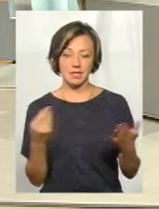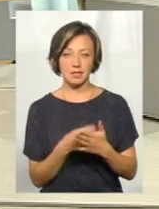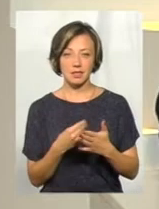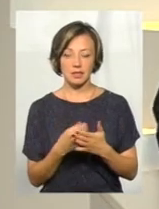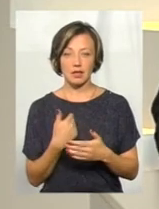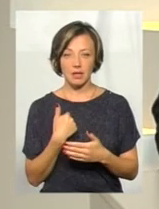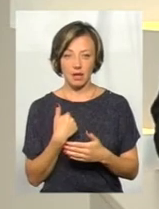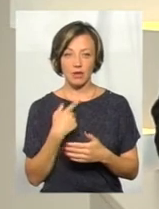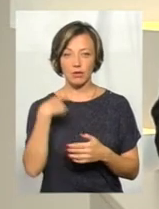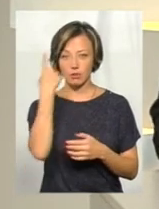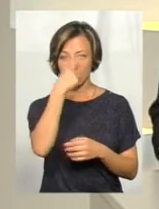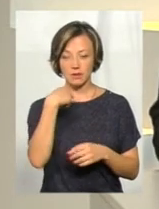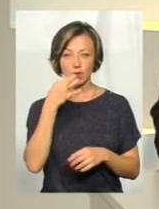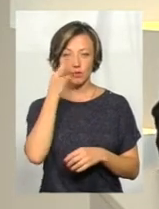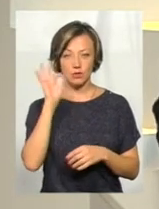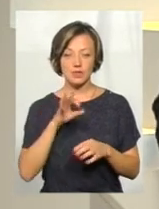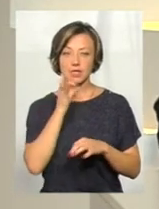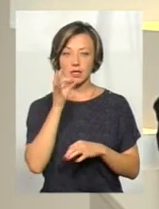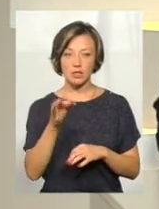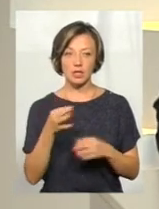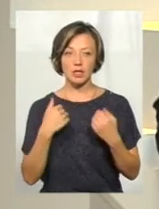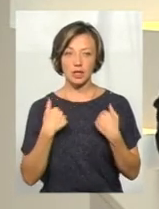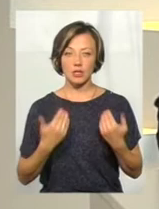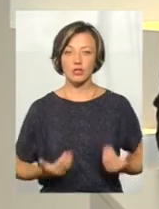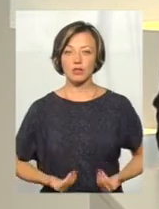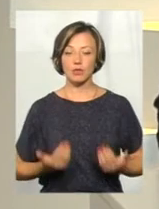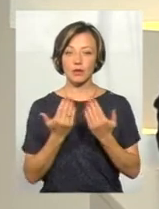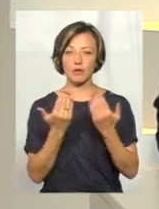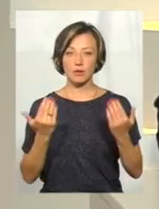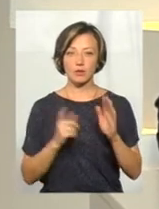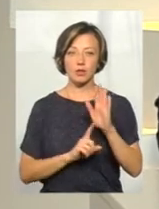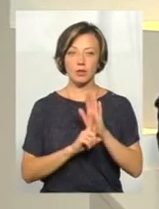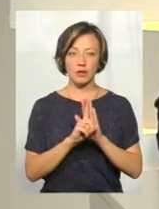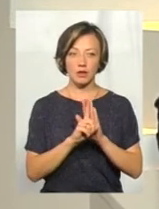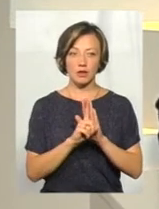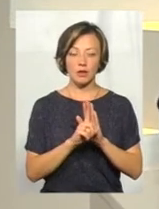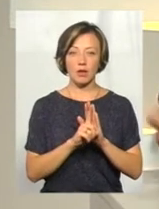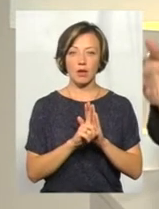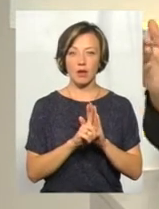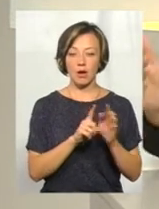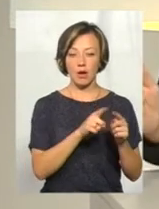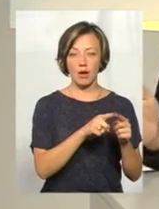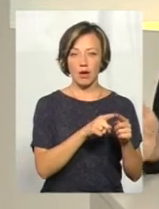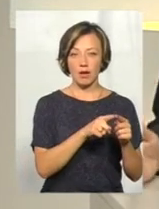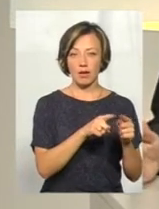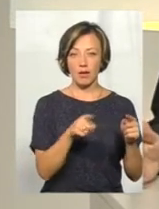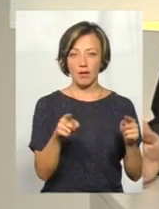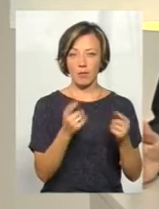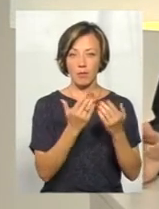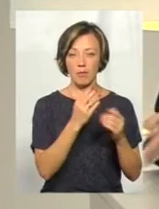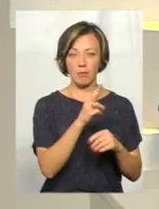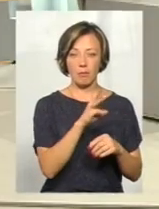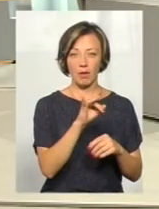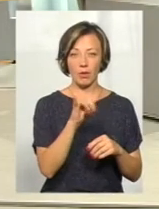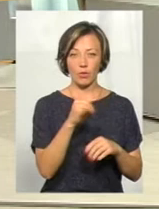до прикладу, я з особистого досвіду вам зараз кажу, я живу на проспекті Миру, починаючи від початку проспекту і серединою